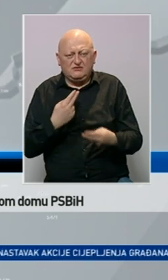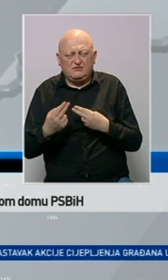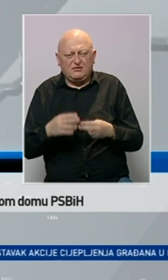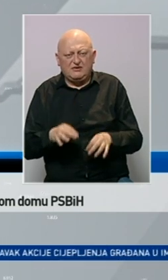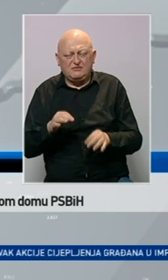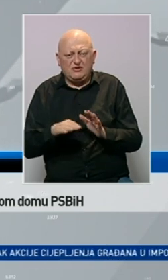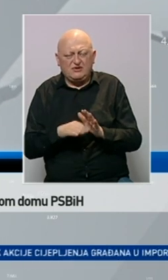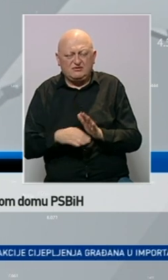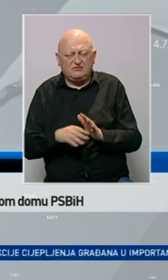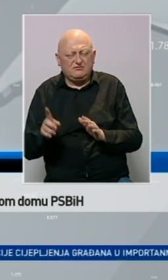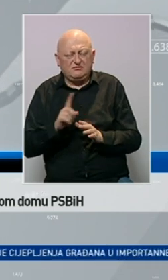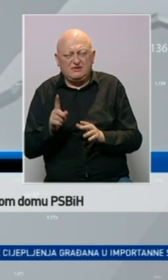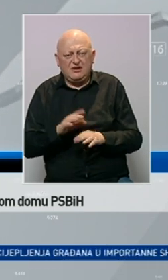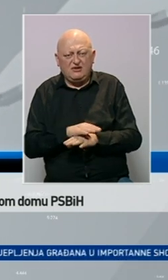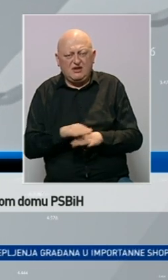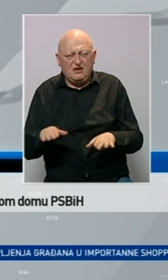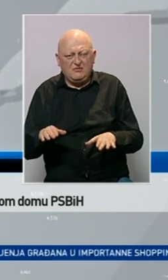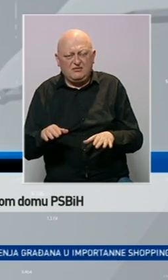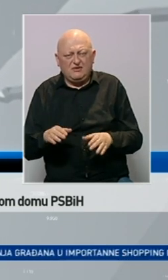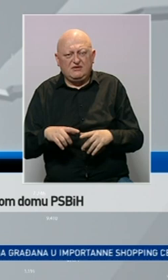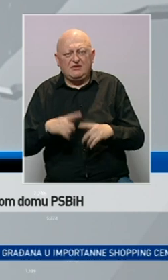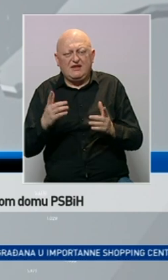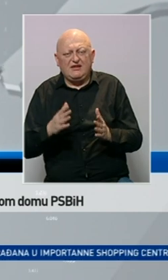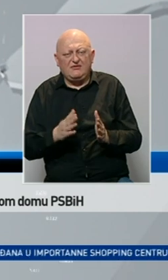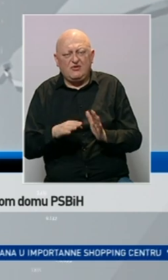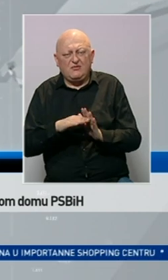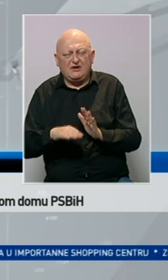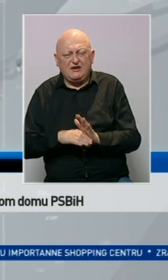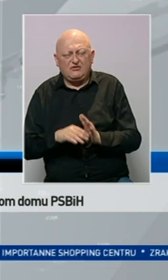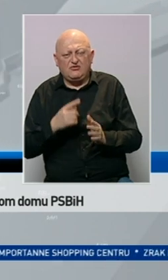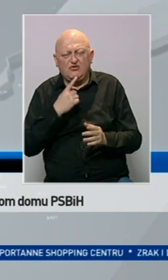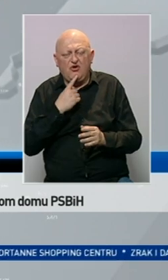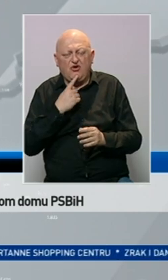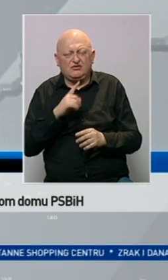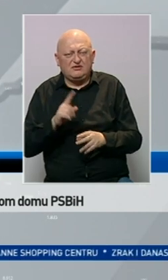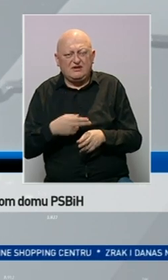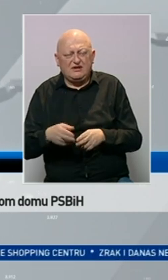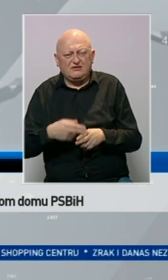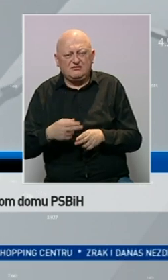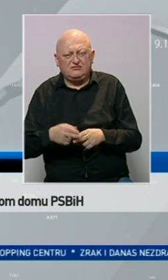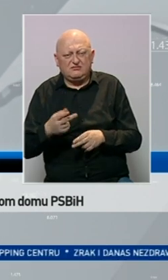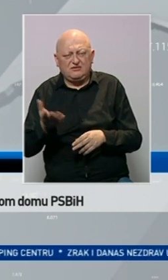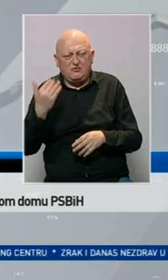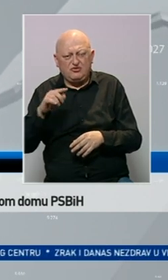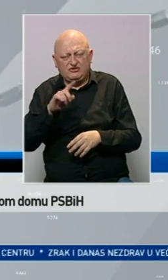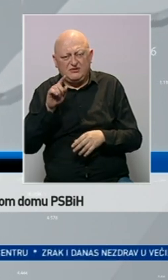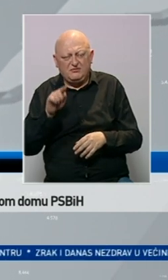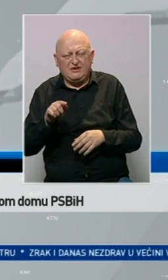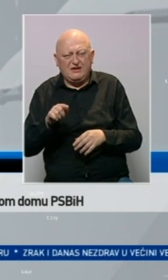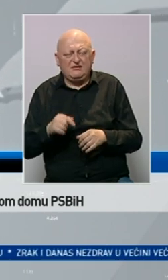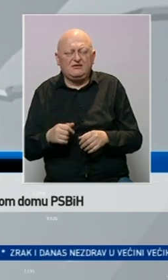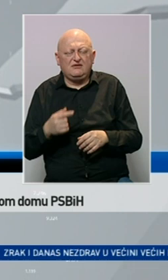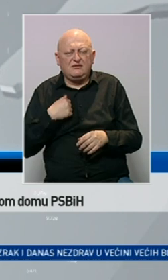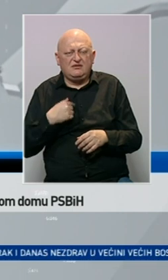izbornom zakonu nikako ne mogu biti na dnevnom redu dok se ne riješi neka prethodna pitanja, prije svega